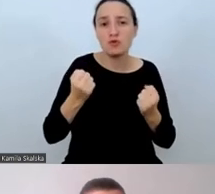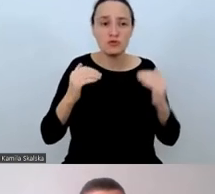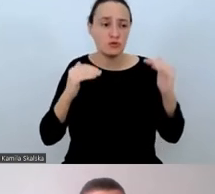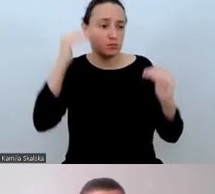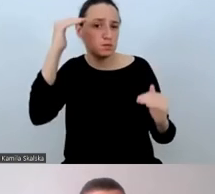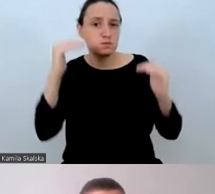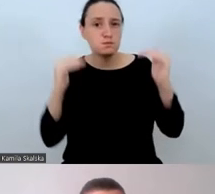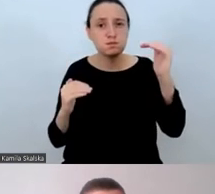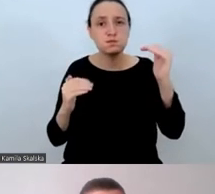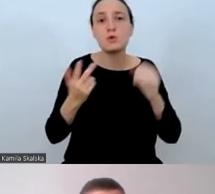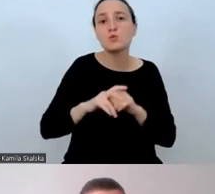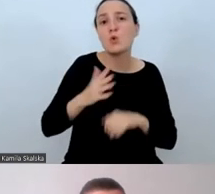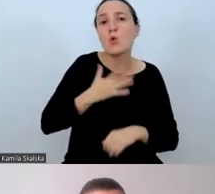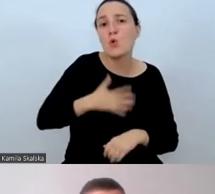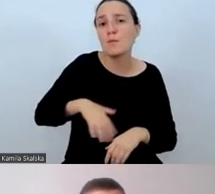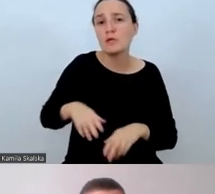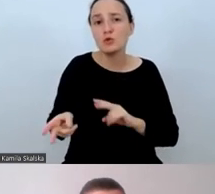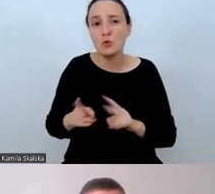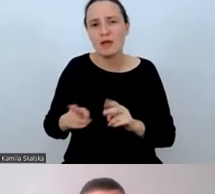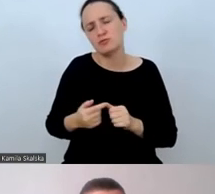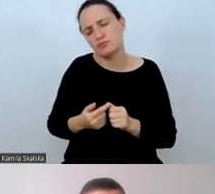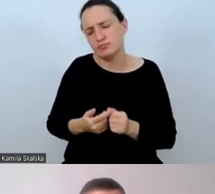który najbardziej lubisz tłumaczyć i tak dalej.